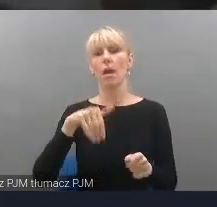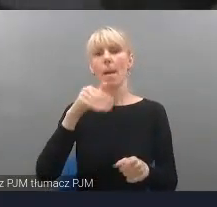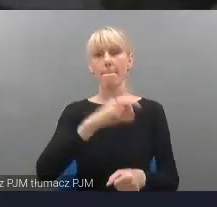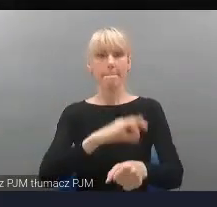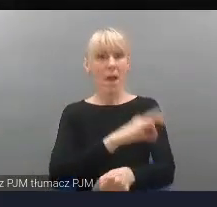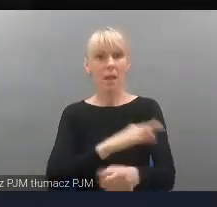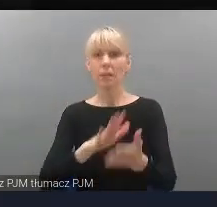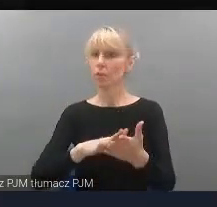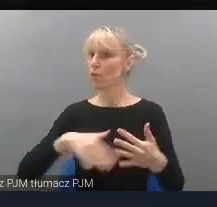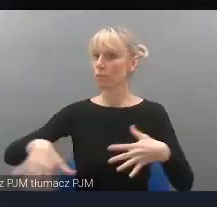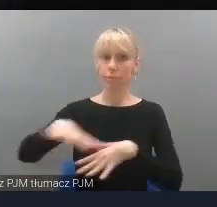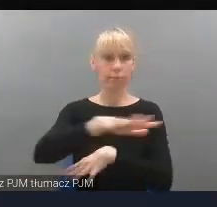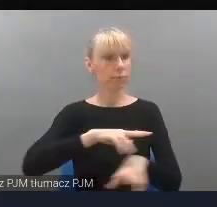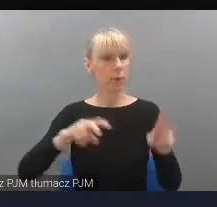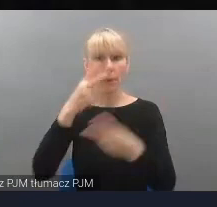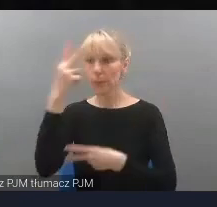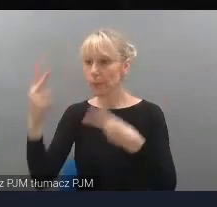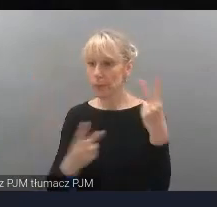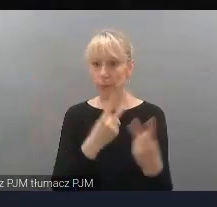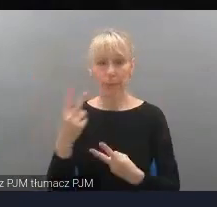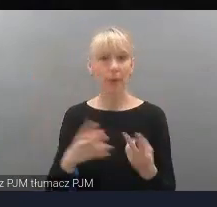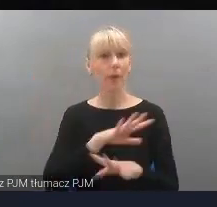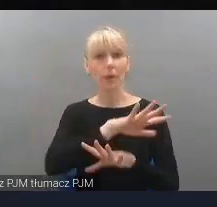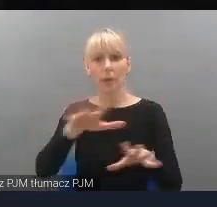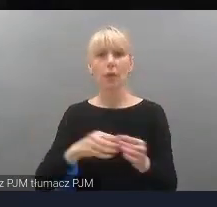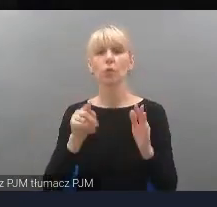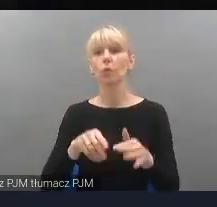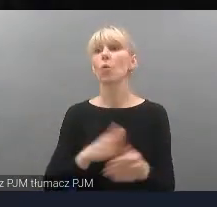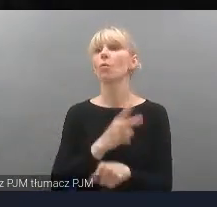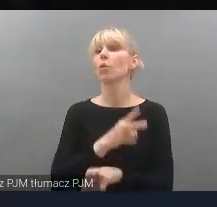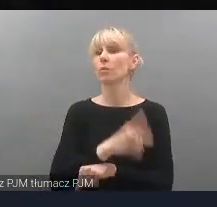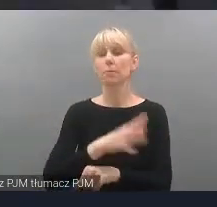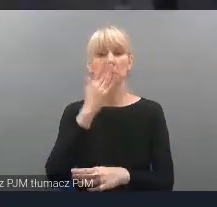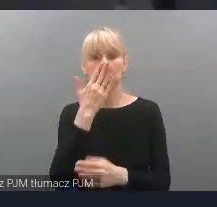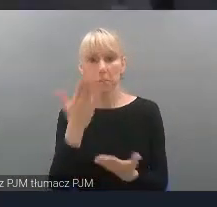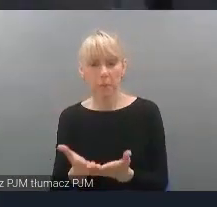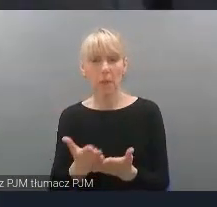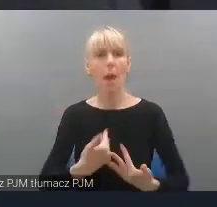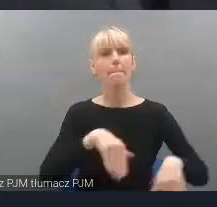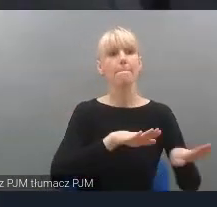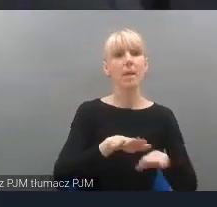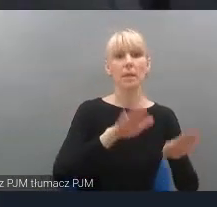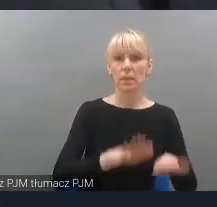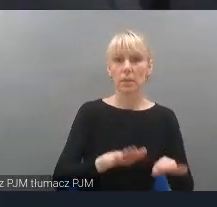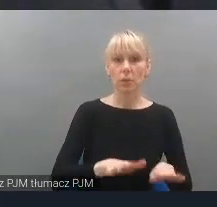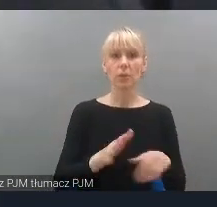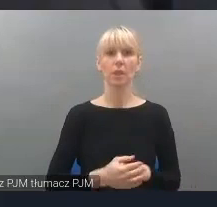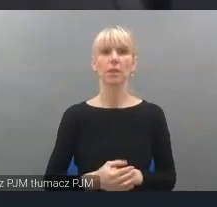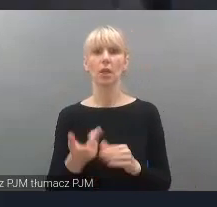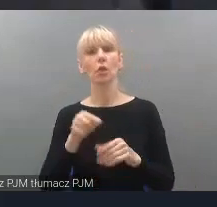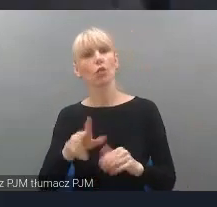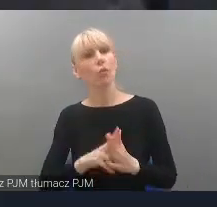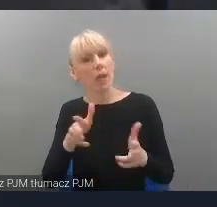dlatego dla osób z trudnościami w poruszaniu się mamy takie udogodnienia jak właśnie miejsca do siedzenia na wystawie, to są miejsca